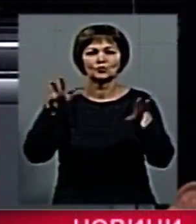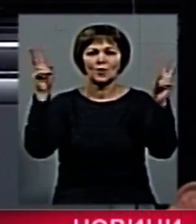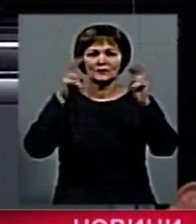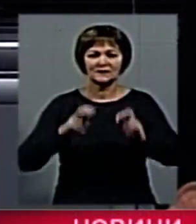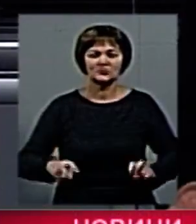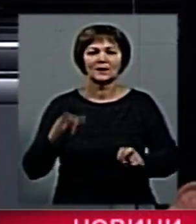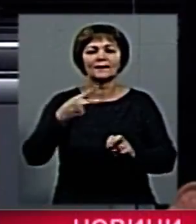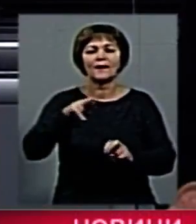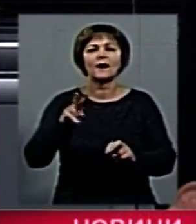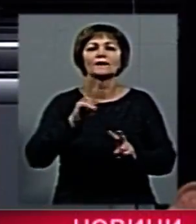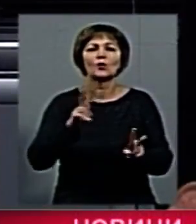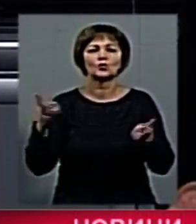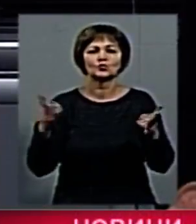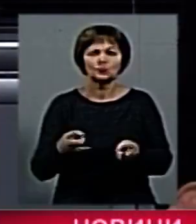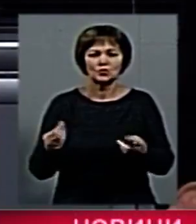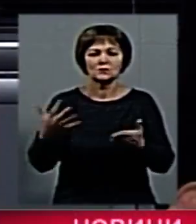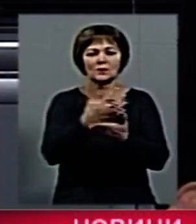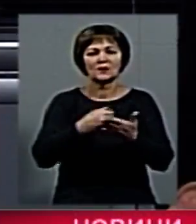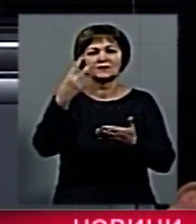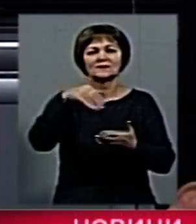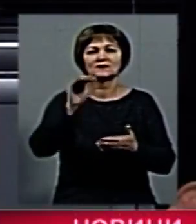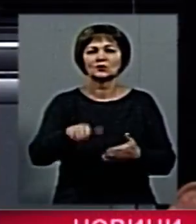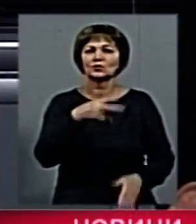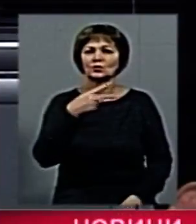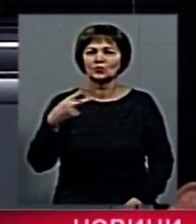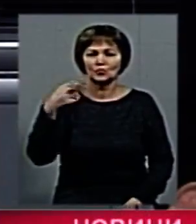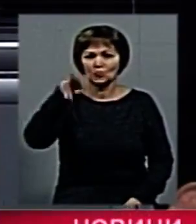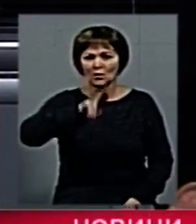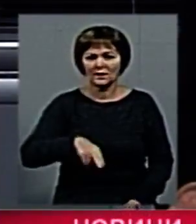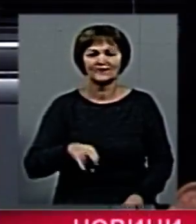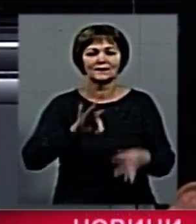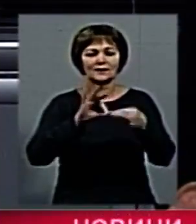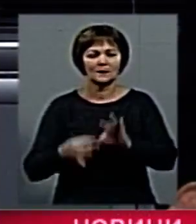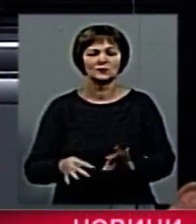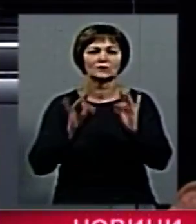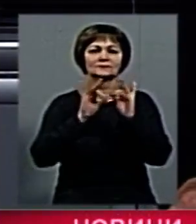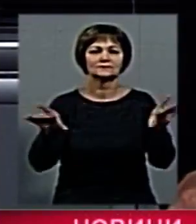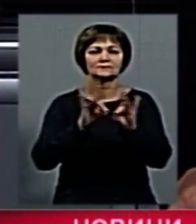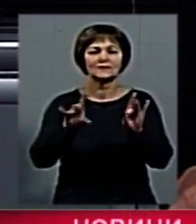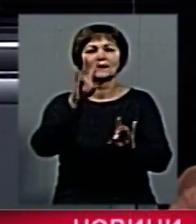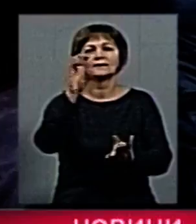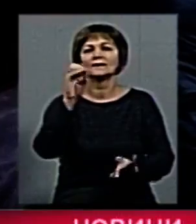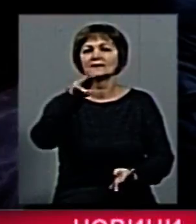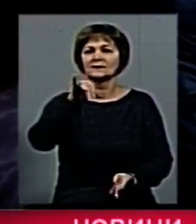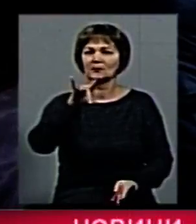обстеження, для якого і треба зібрати суму 20 тисяч доларів. Детальніше у сюжеті Таніли Нестерук.